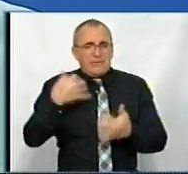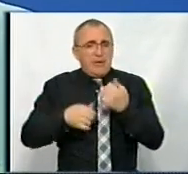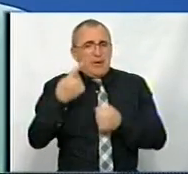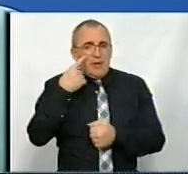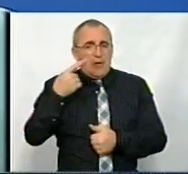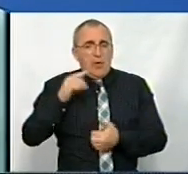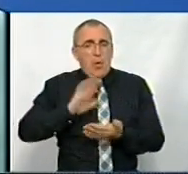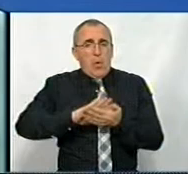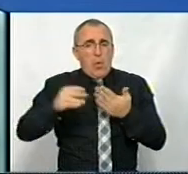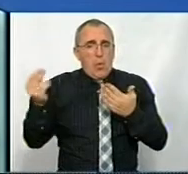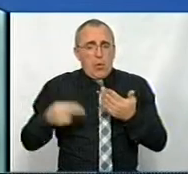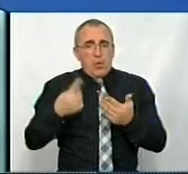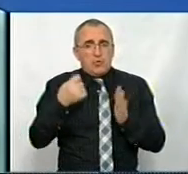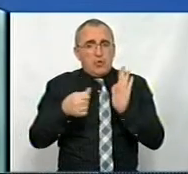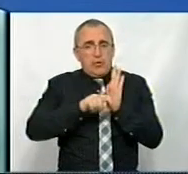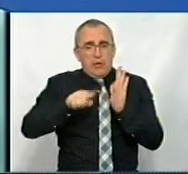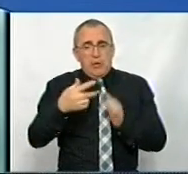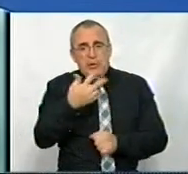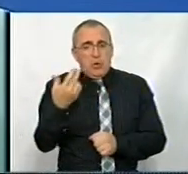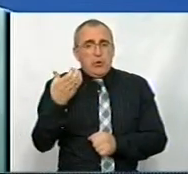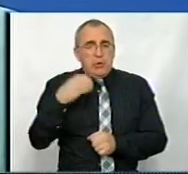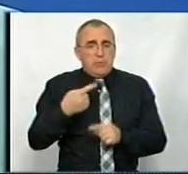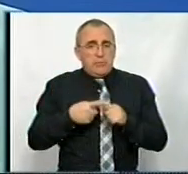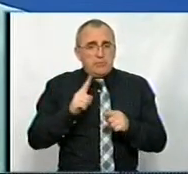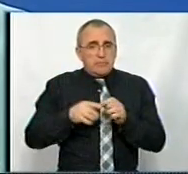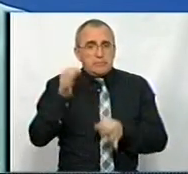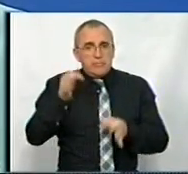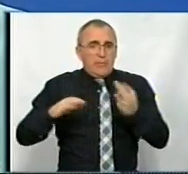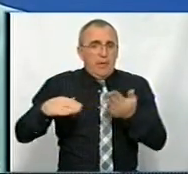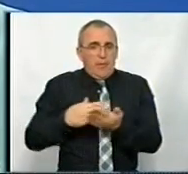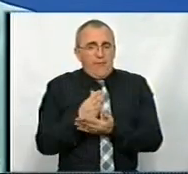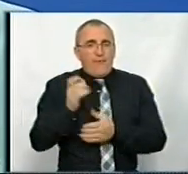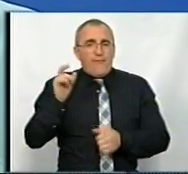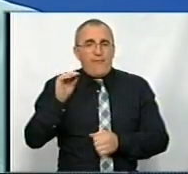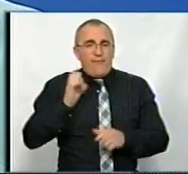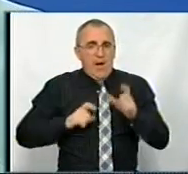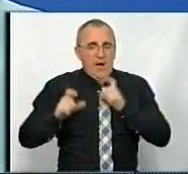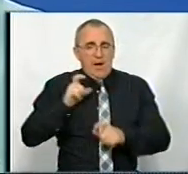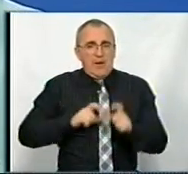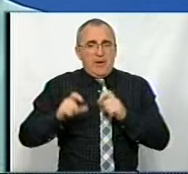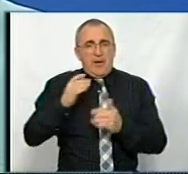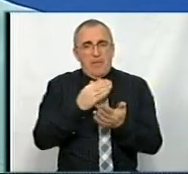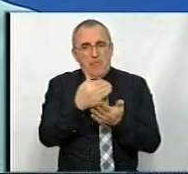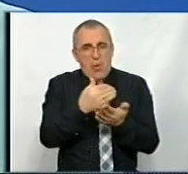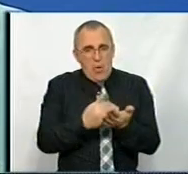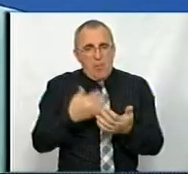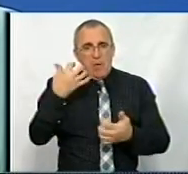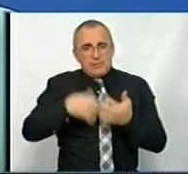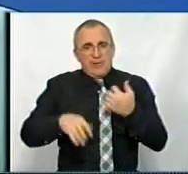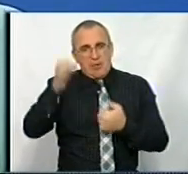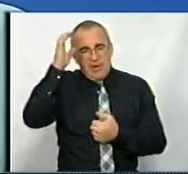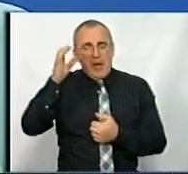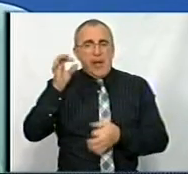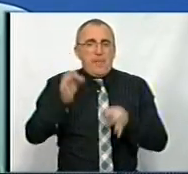на контракт – 106,33 – це природничий географічний факультет, освітня програма, середня освіта, природничі